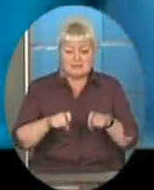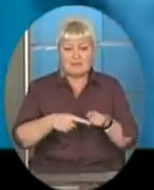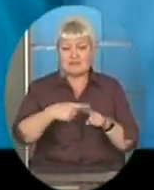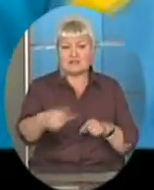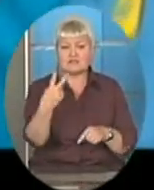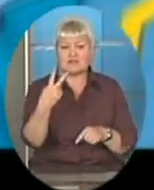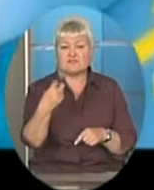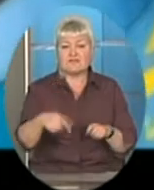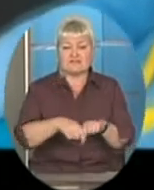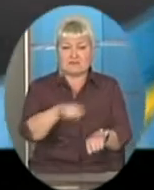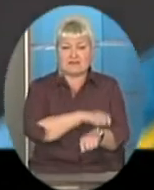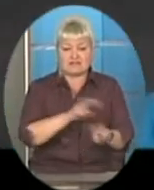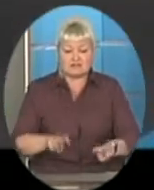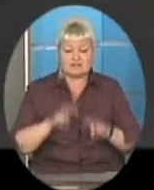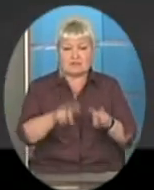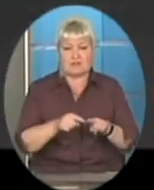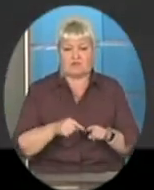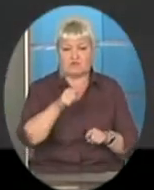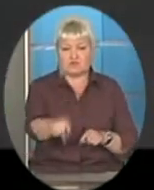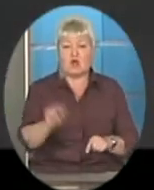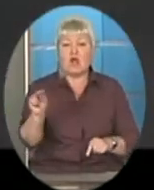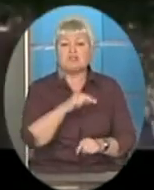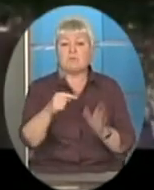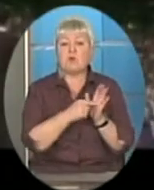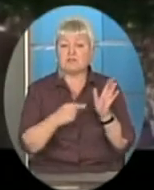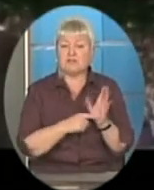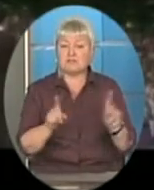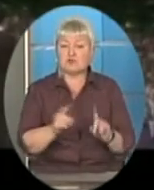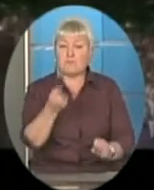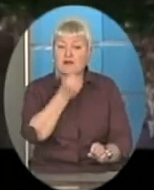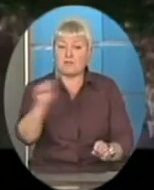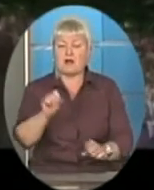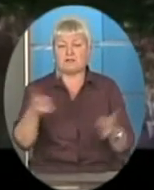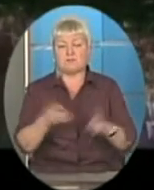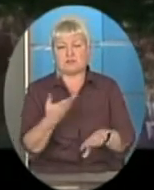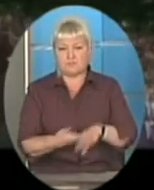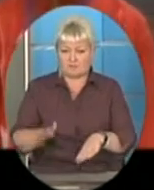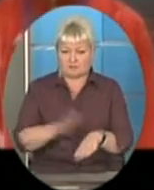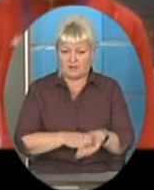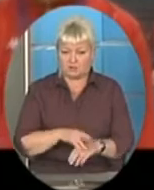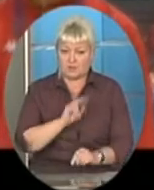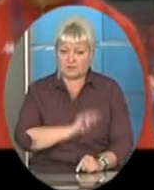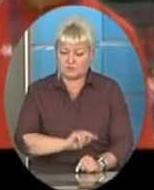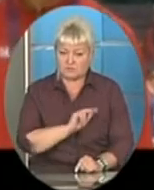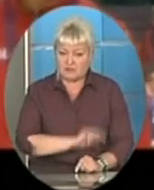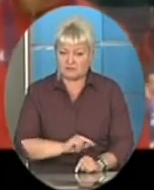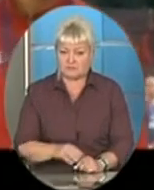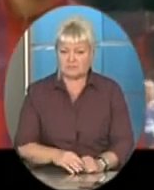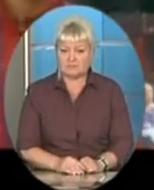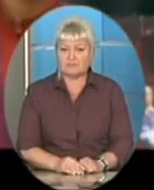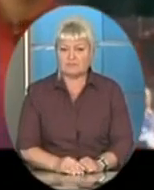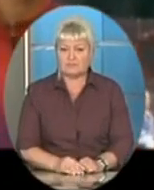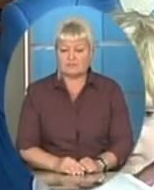метрів та стрибки вдовжину. Чемпіон ділиться, аби перемагати, потрібно важко працювати. Спочатку